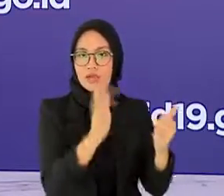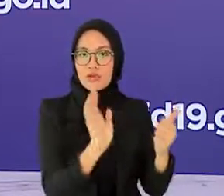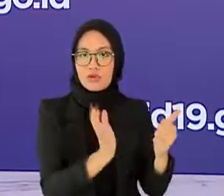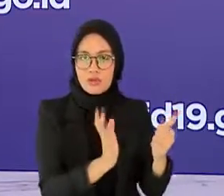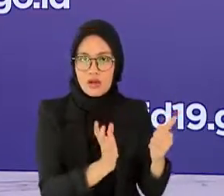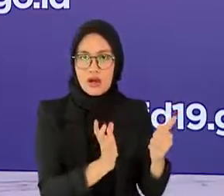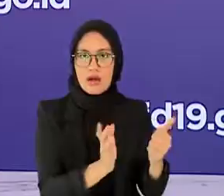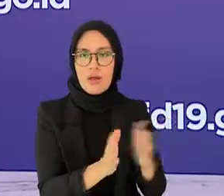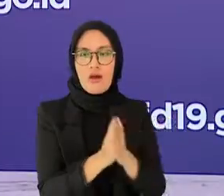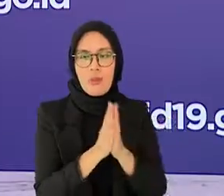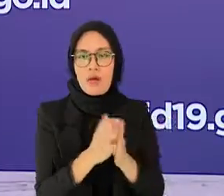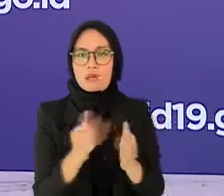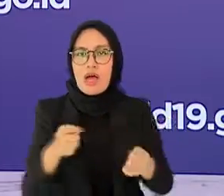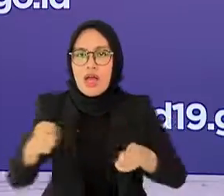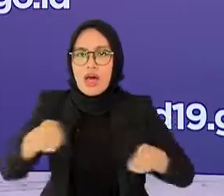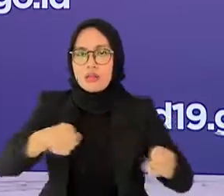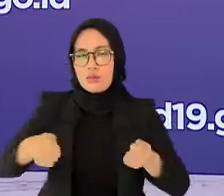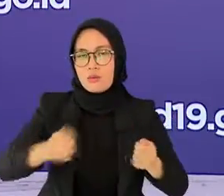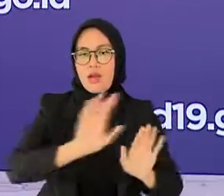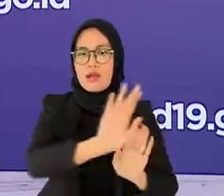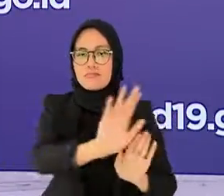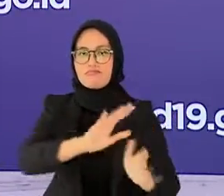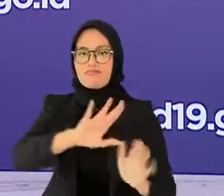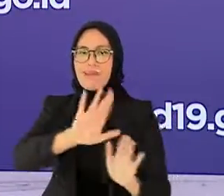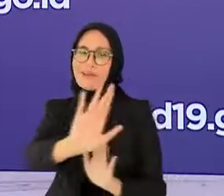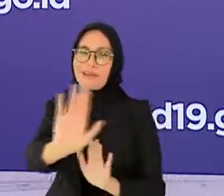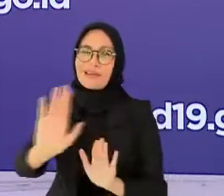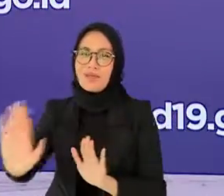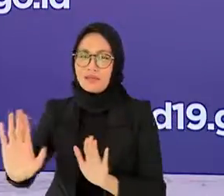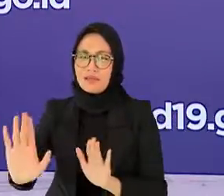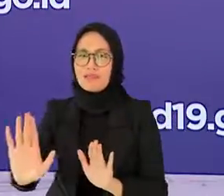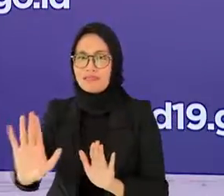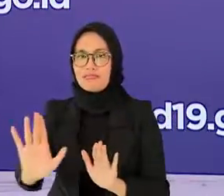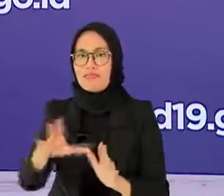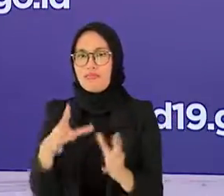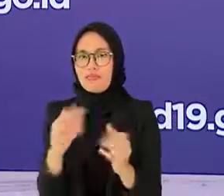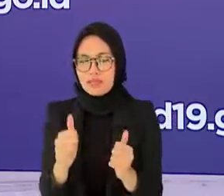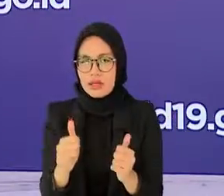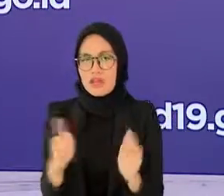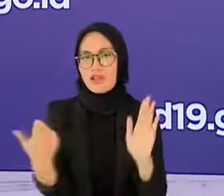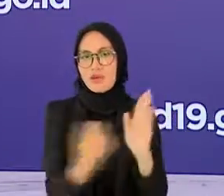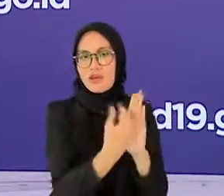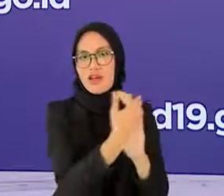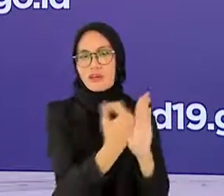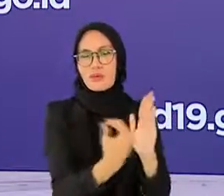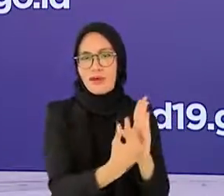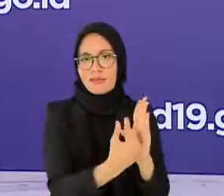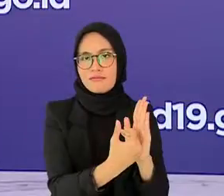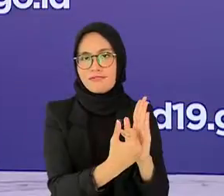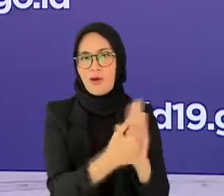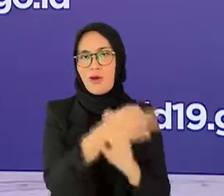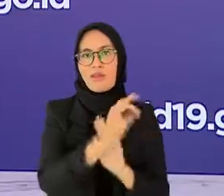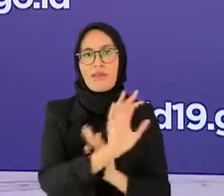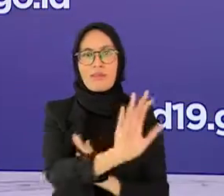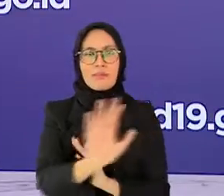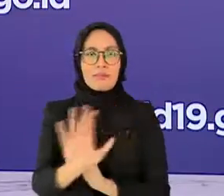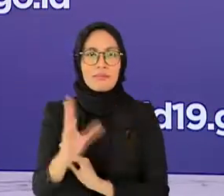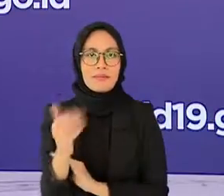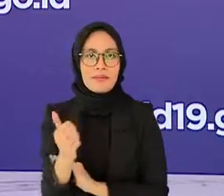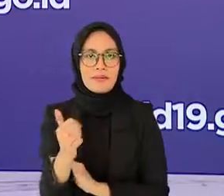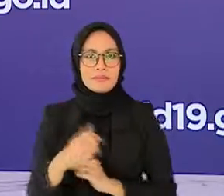pembatasan kegiatan sesuai dengan instruksi Menteri Dalam Negeri yang berlaku penting untuk diketahui